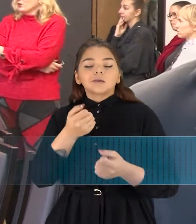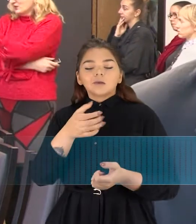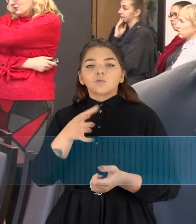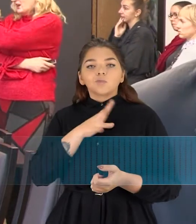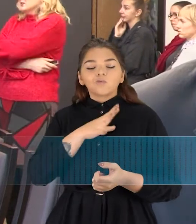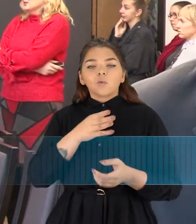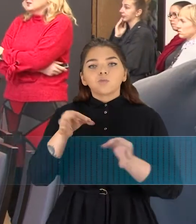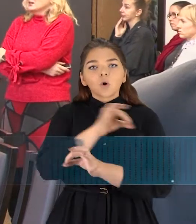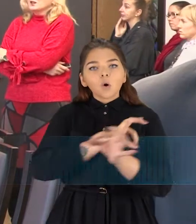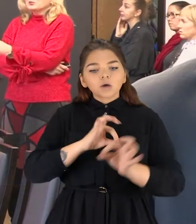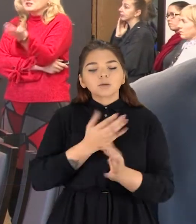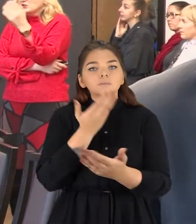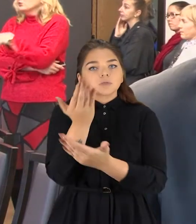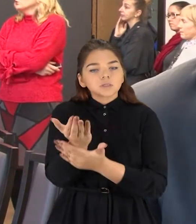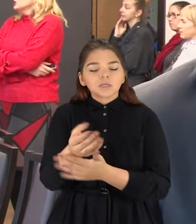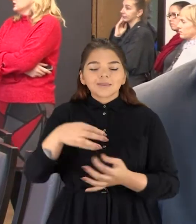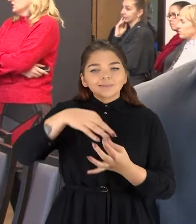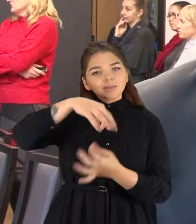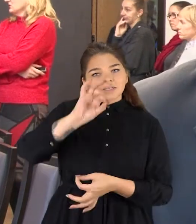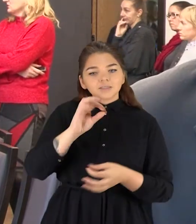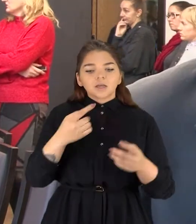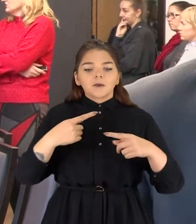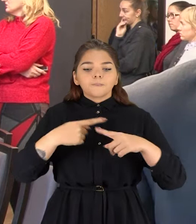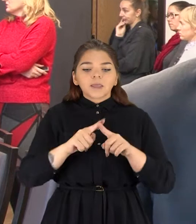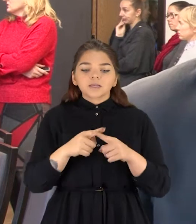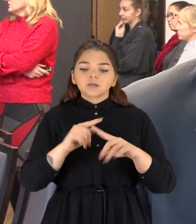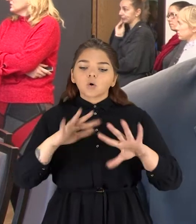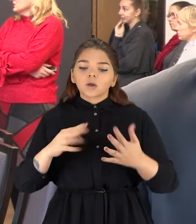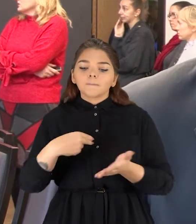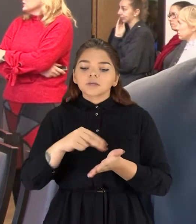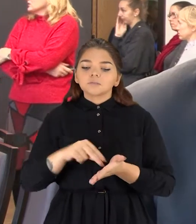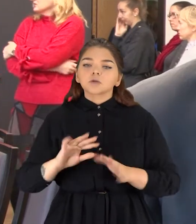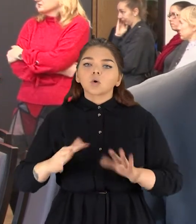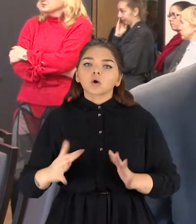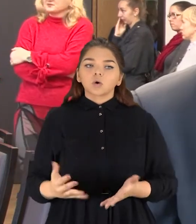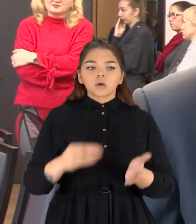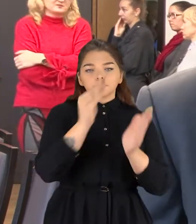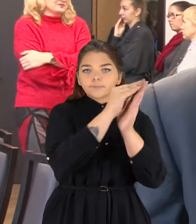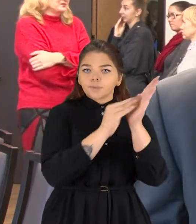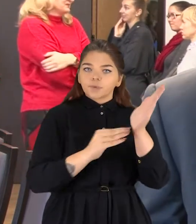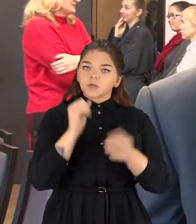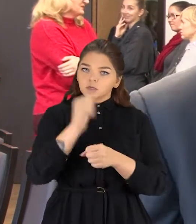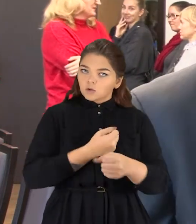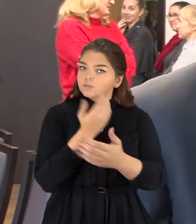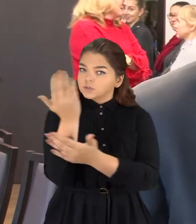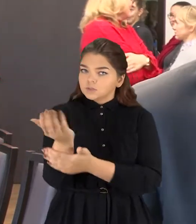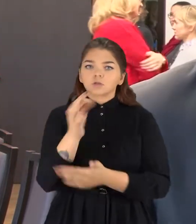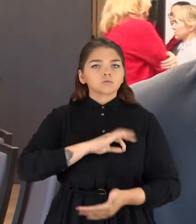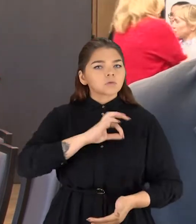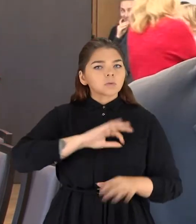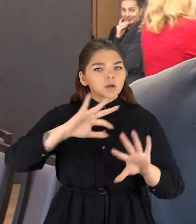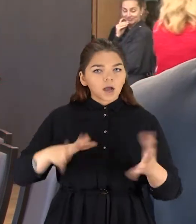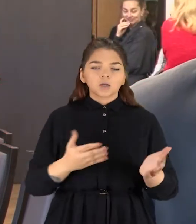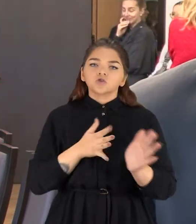reikėjo pristatyti projektą, reikėjo sudaryti tikslę samatą, tarkiam, kokių būtent įrenginių pirksim, ką būtent